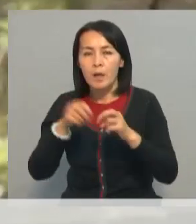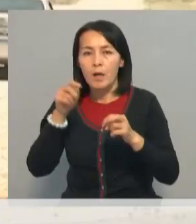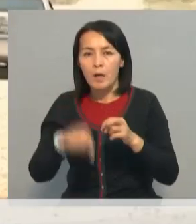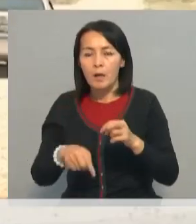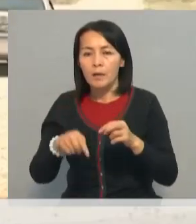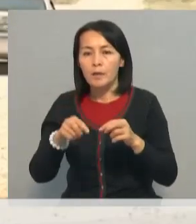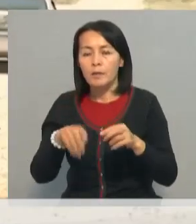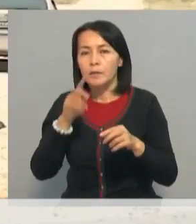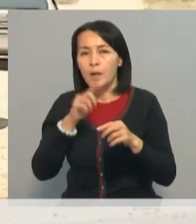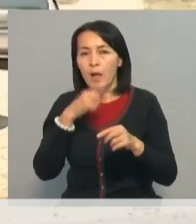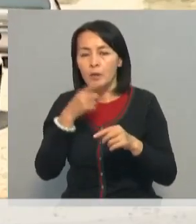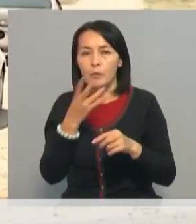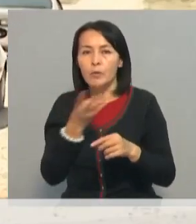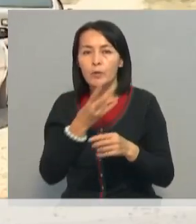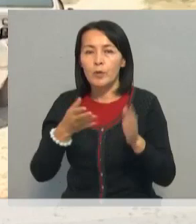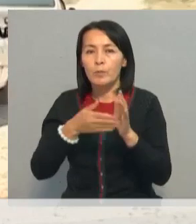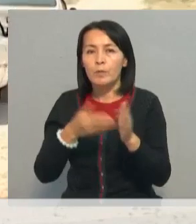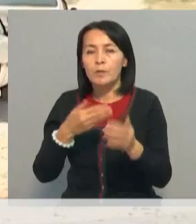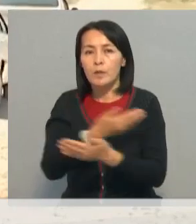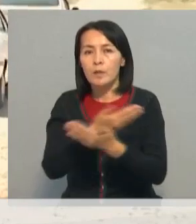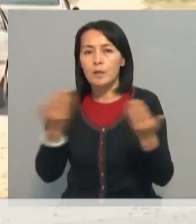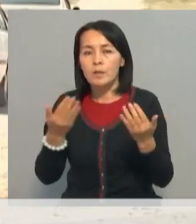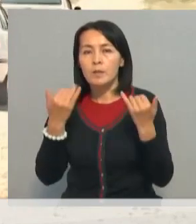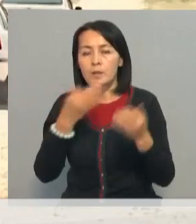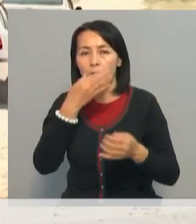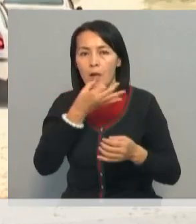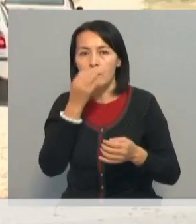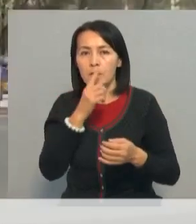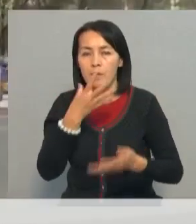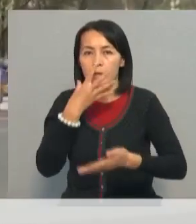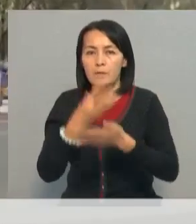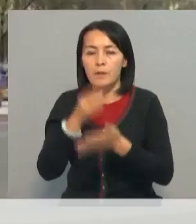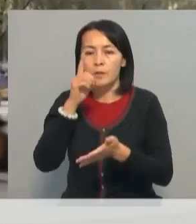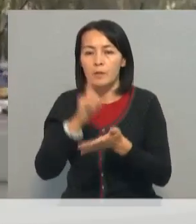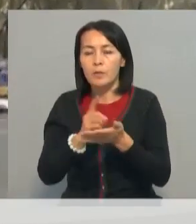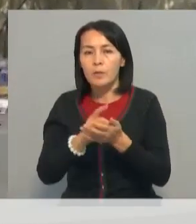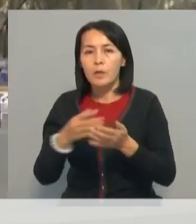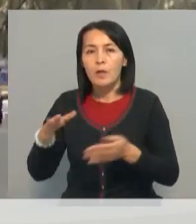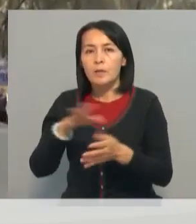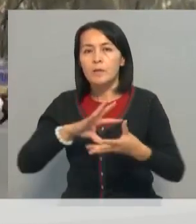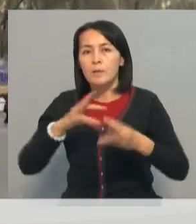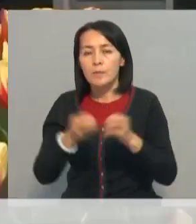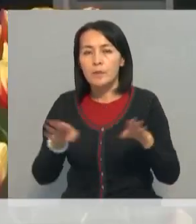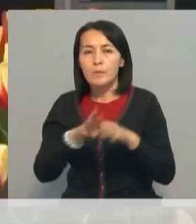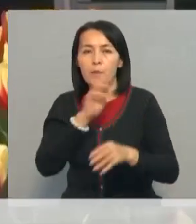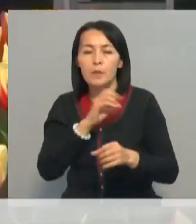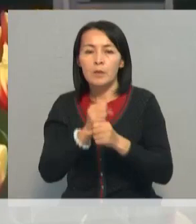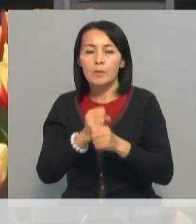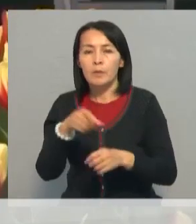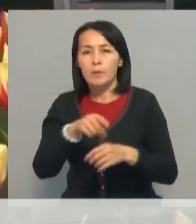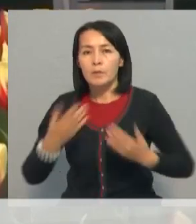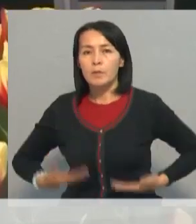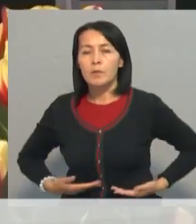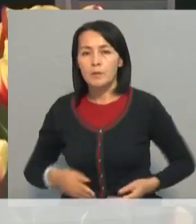о ней следует открыто сообщать. Призываю каждого из вас взять на себя ответственность за свои обязанности. Давайте все вместе работать на благо народа.